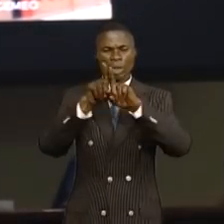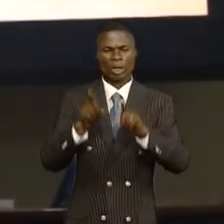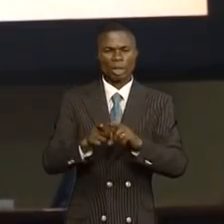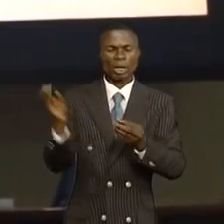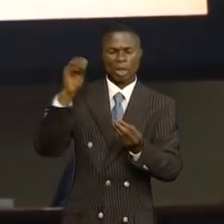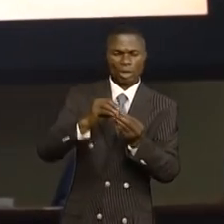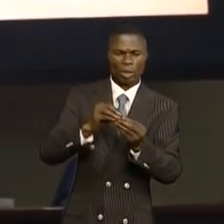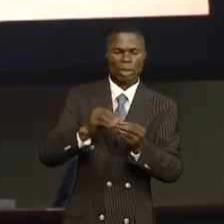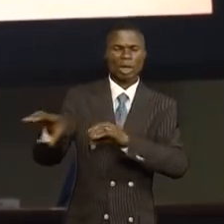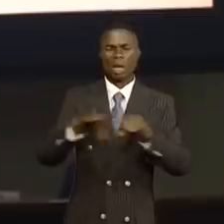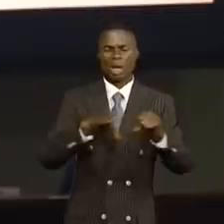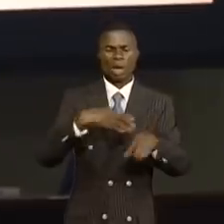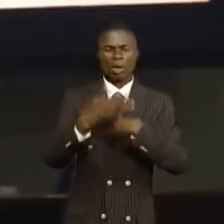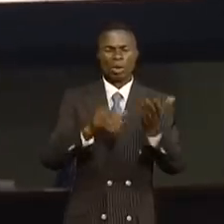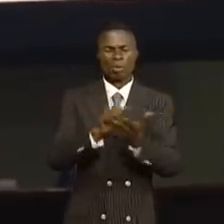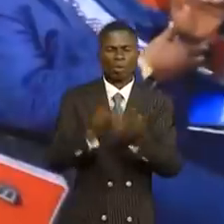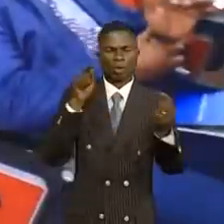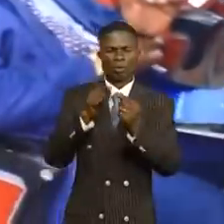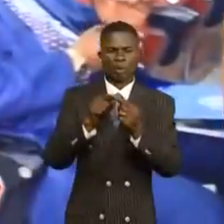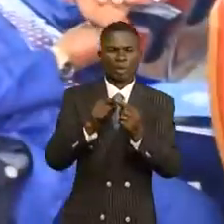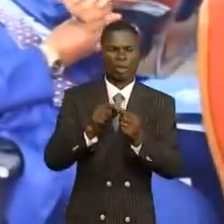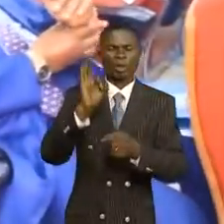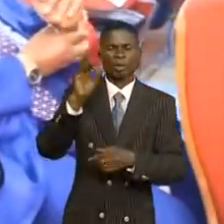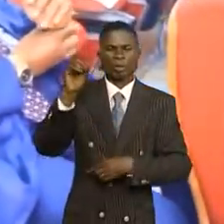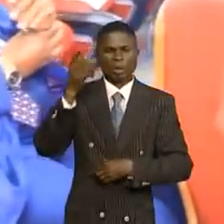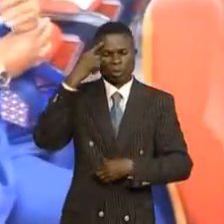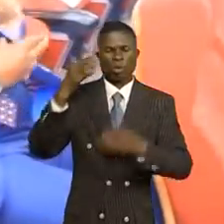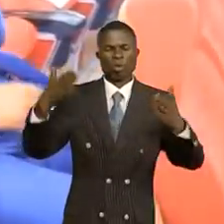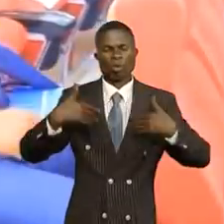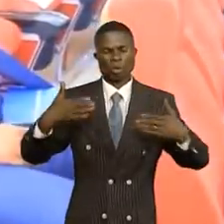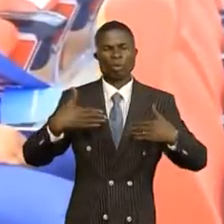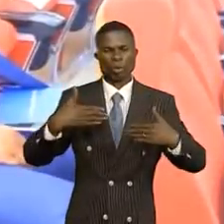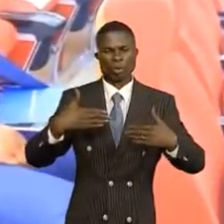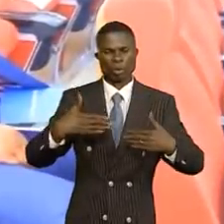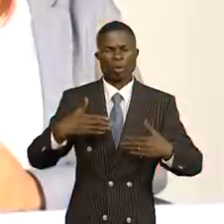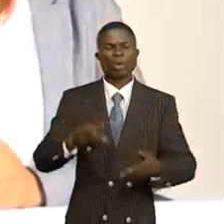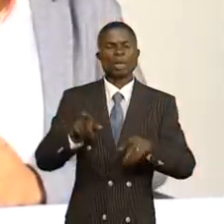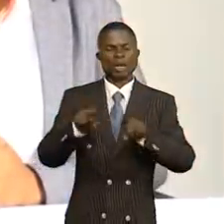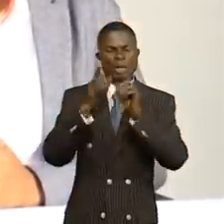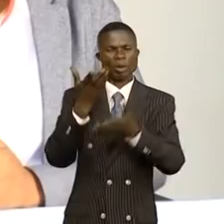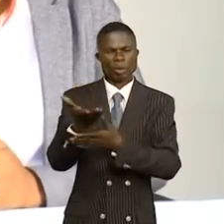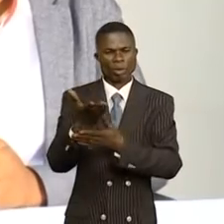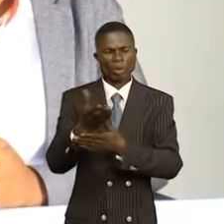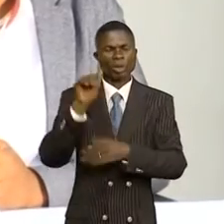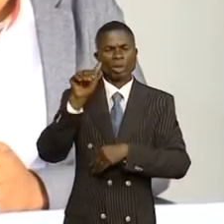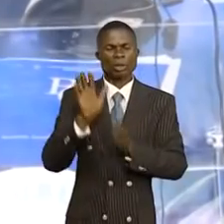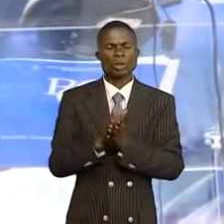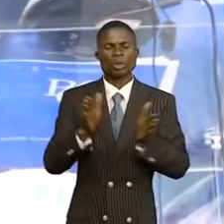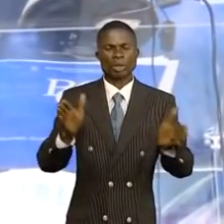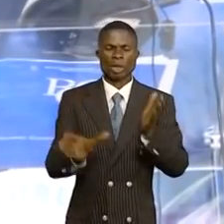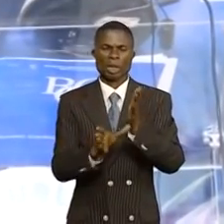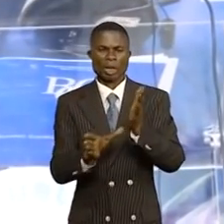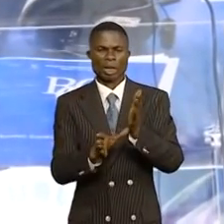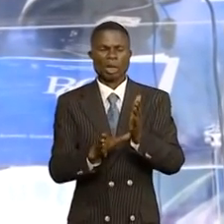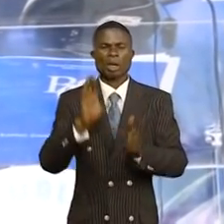s'ajoutent les actions posées en direction du fonds pour le climat. Dévoir de rédivabilité oblige le directeur général Aïd